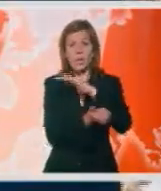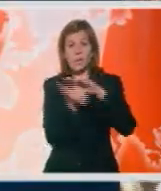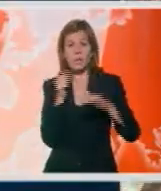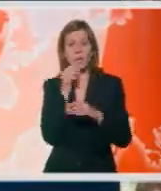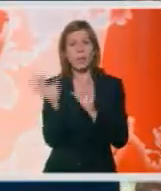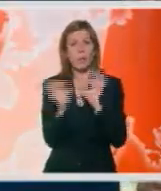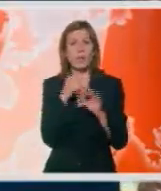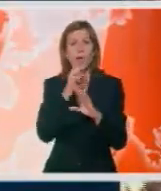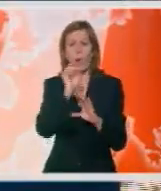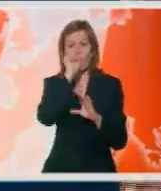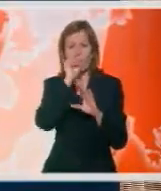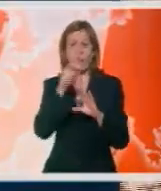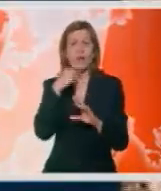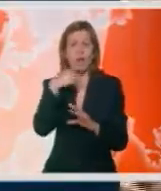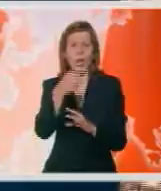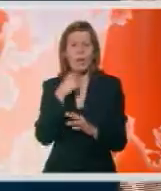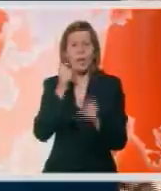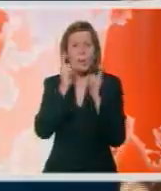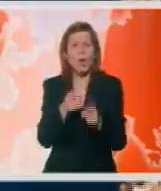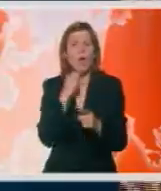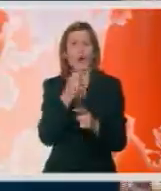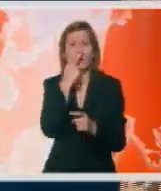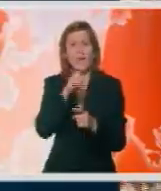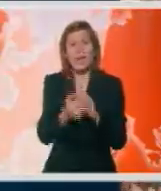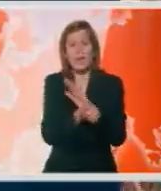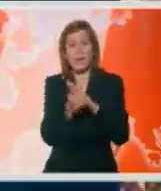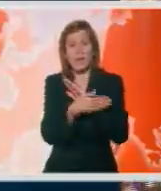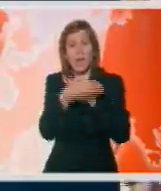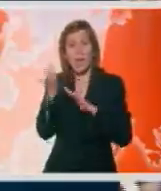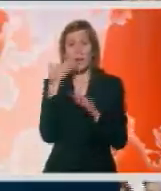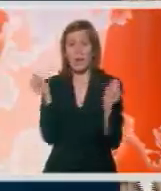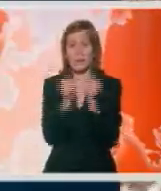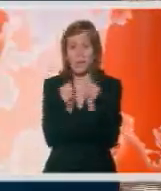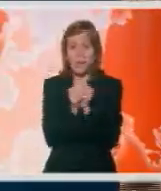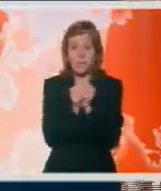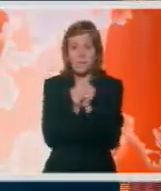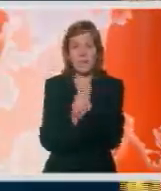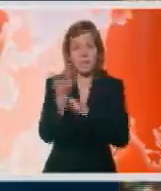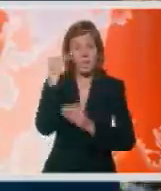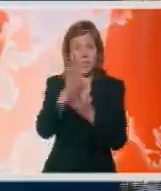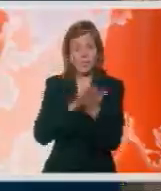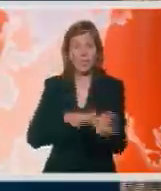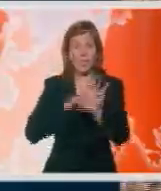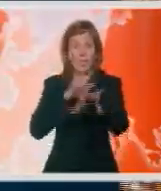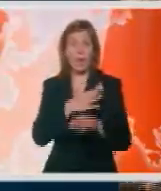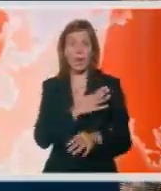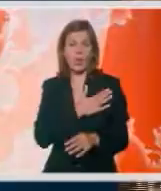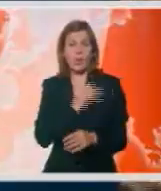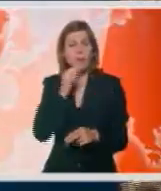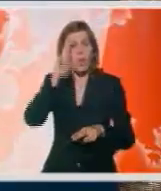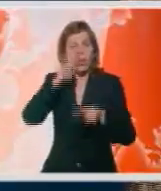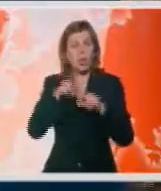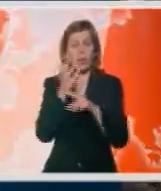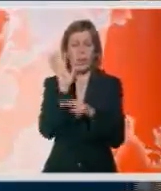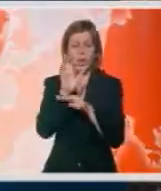obezveđenje preko megafona reklo da moraju posetioci da izađu na poljer više nema mesta. Ali pre početka Parade Ljubavi bilo je kritika na odluku da